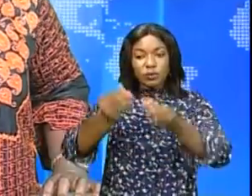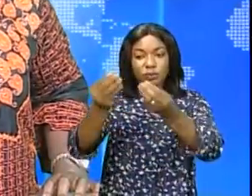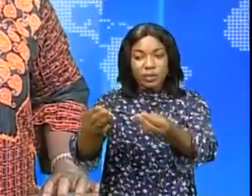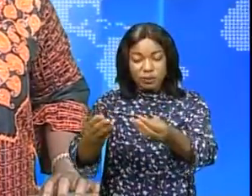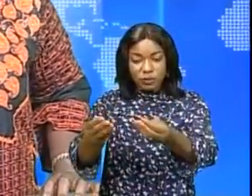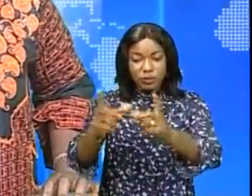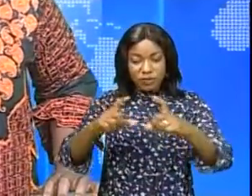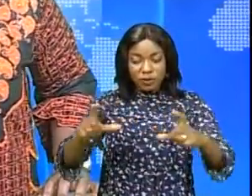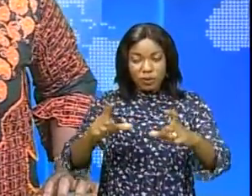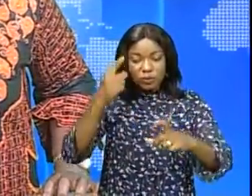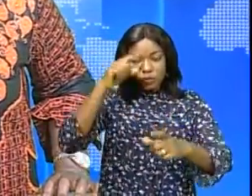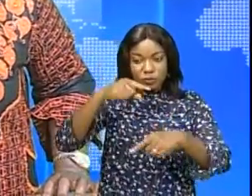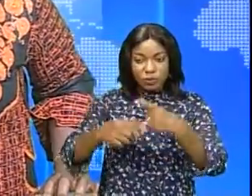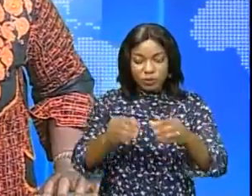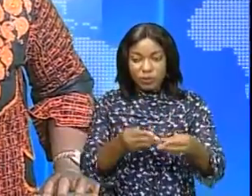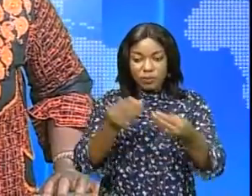débuter.